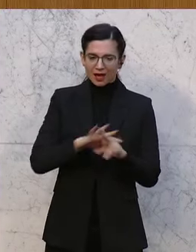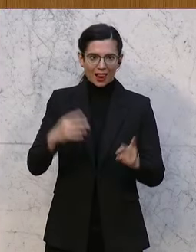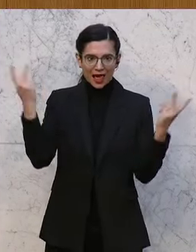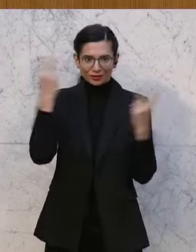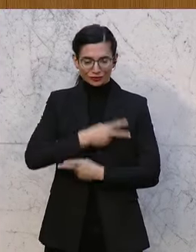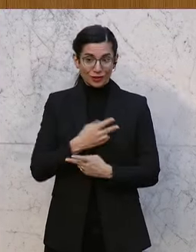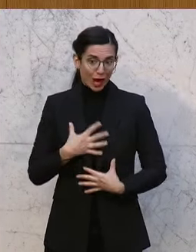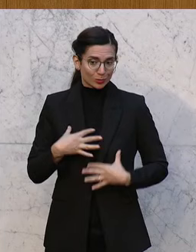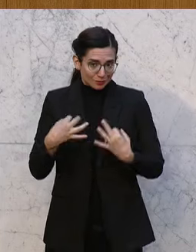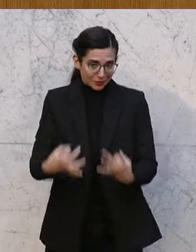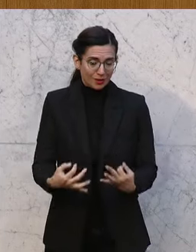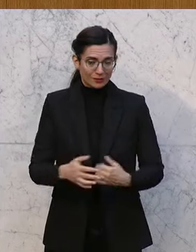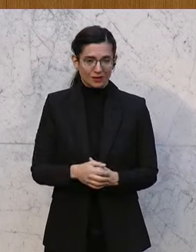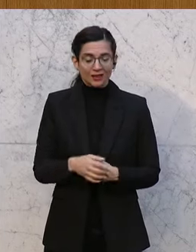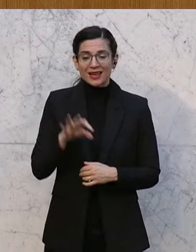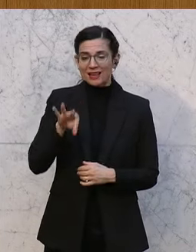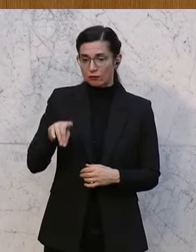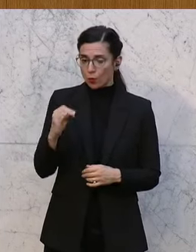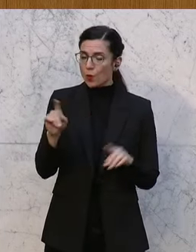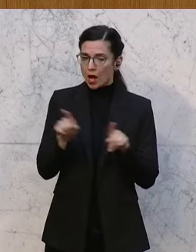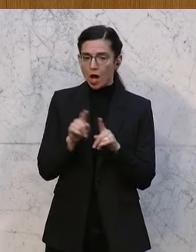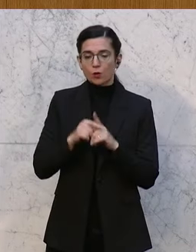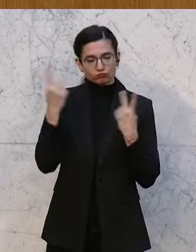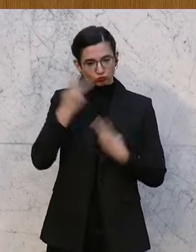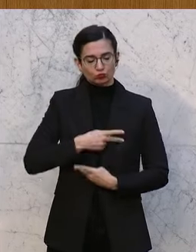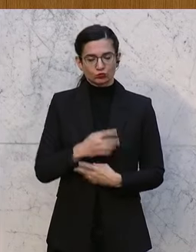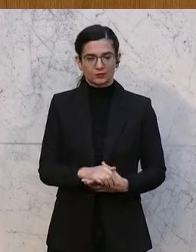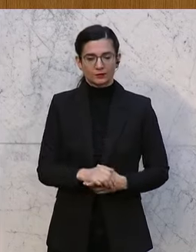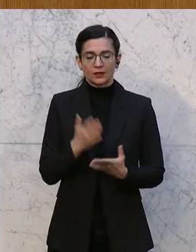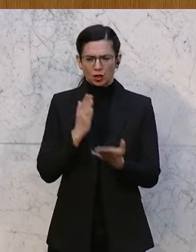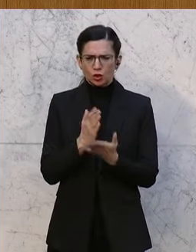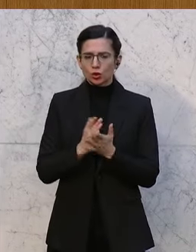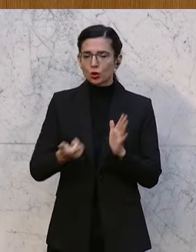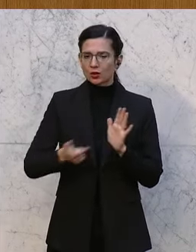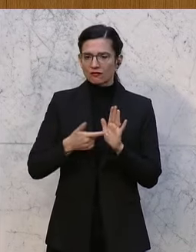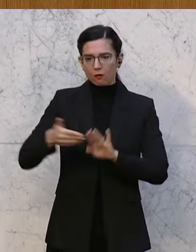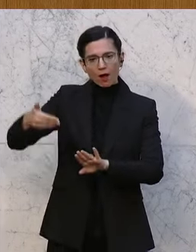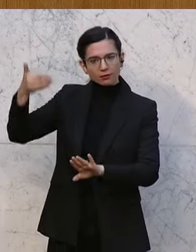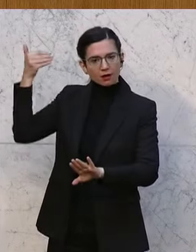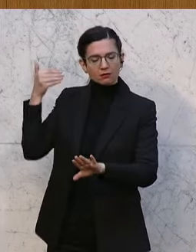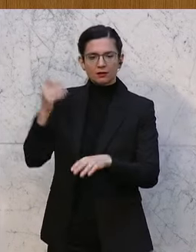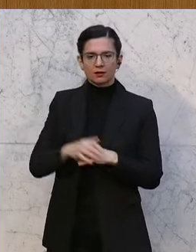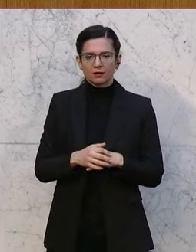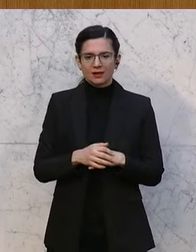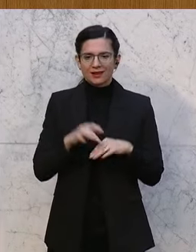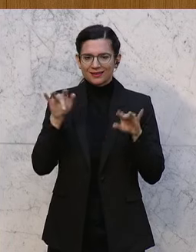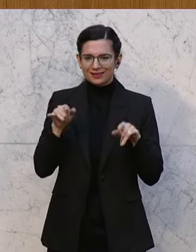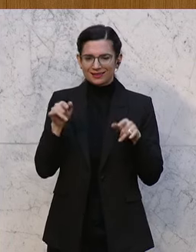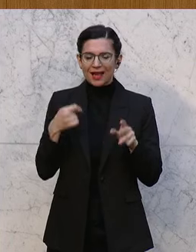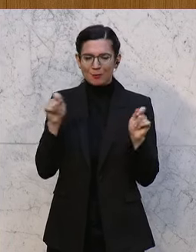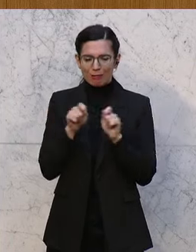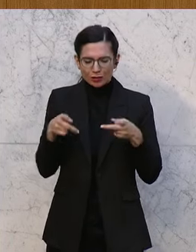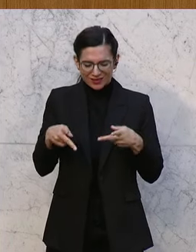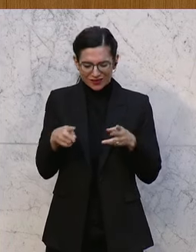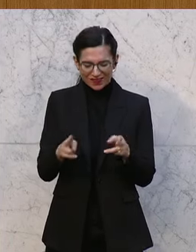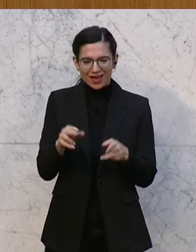sind und wir Freiheitliche werden hier auch zustimmen. Wir haben das auch bereits gefordert in der Vergangenheit, dass es nämlich eine Abkühlungsphase gibt,